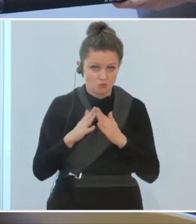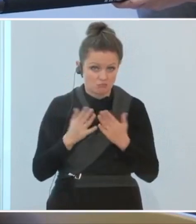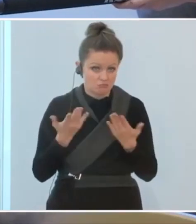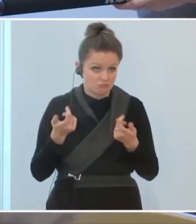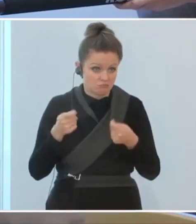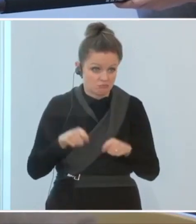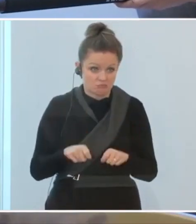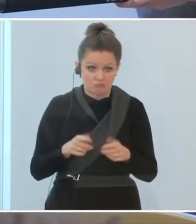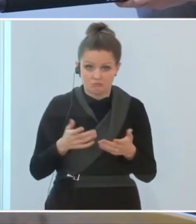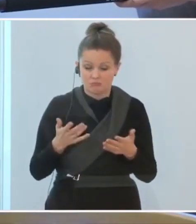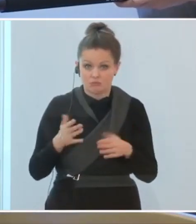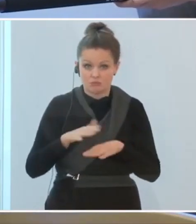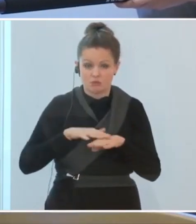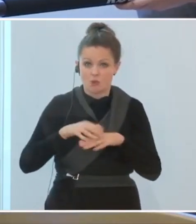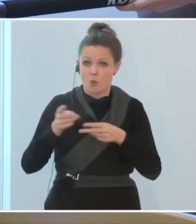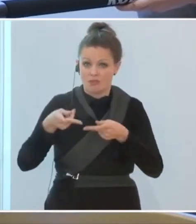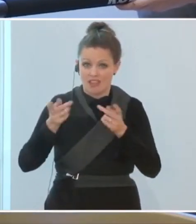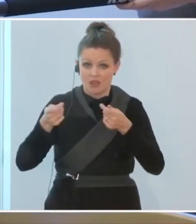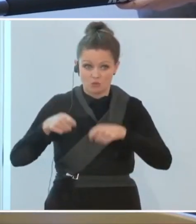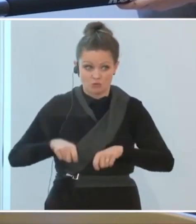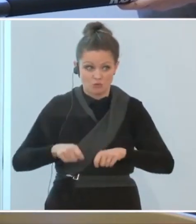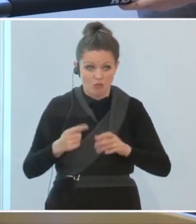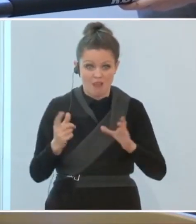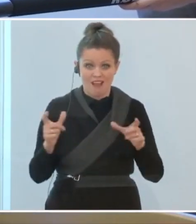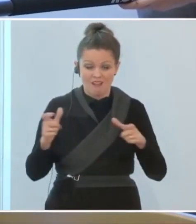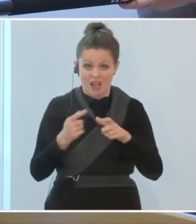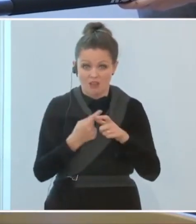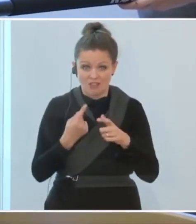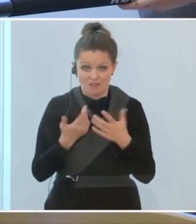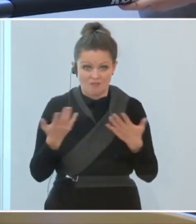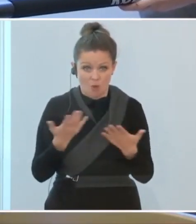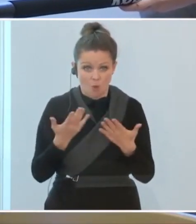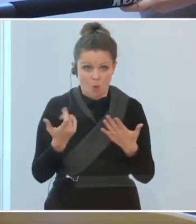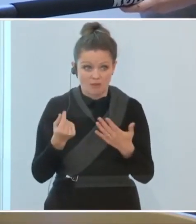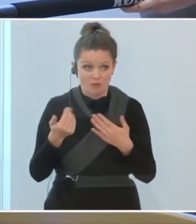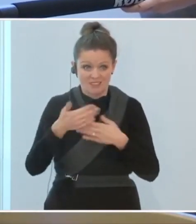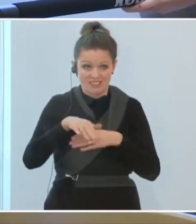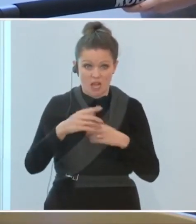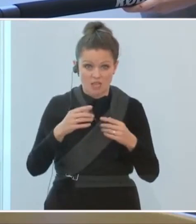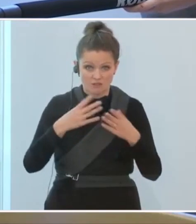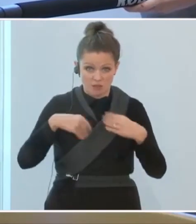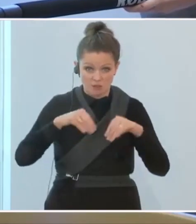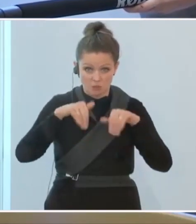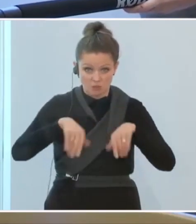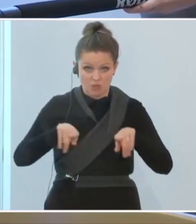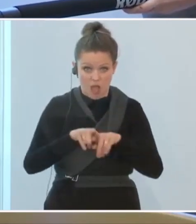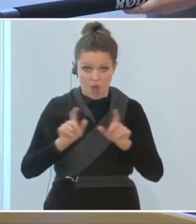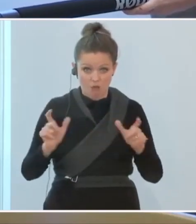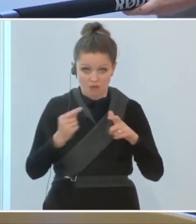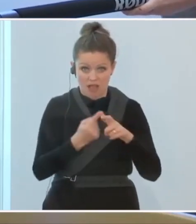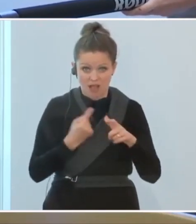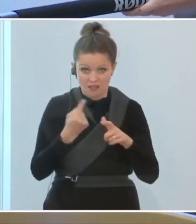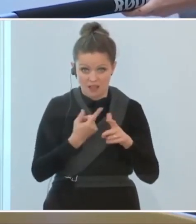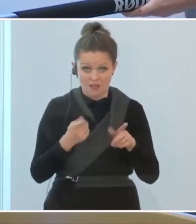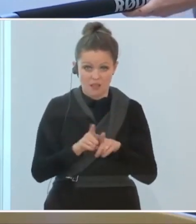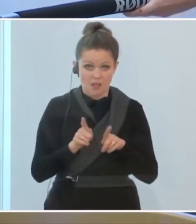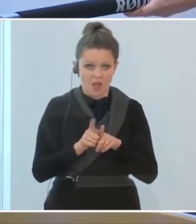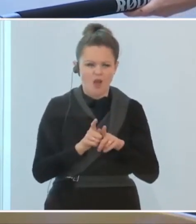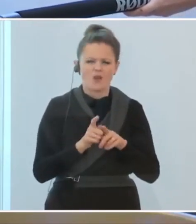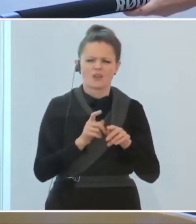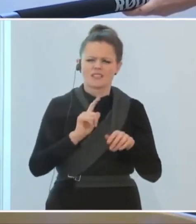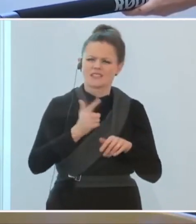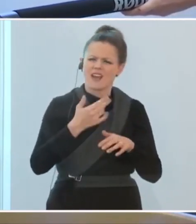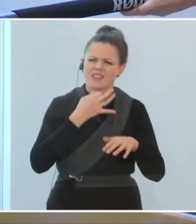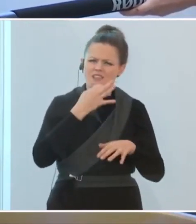Quarantäne überhaupt verbringen und muss dann quasi die Gastfamilie auch in Quarantäne? Die zweite Frage auch zu den Grenzen.